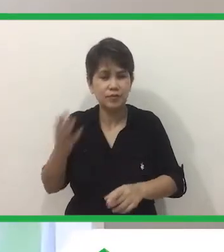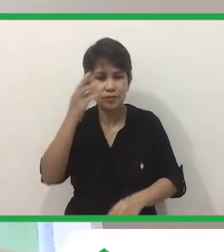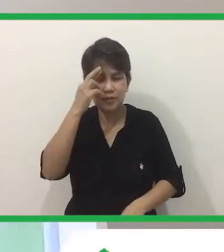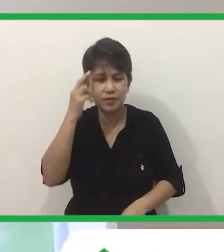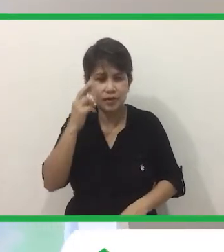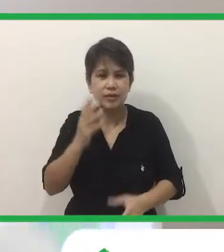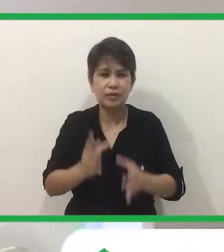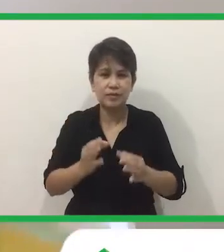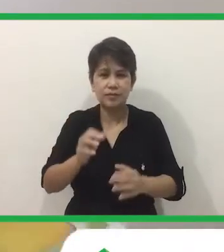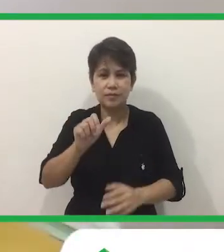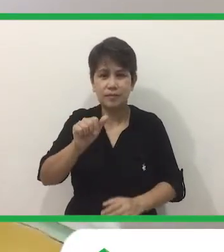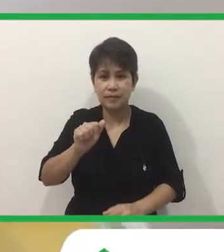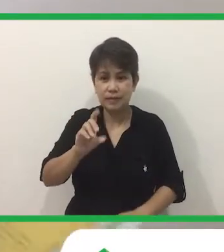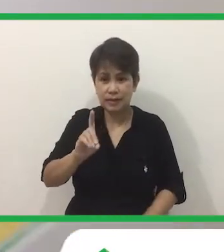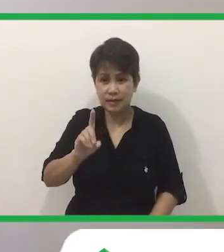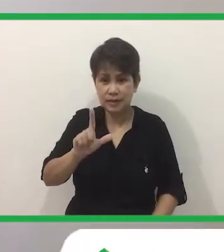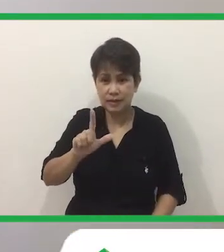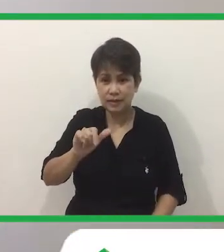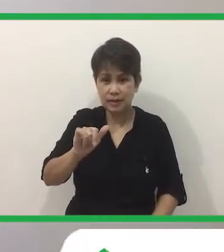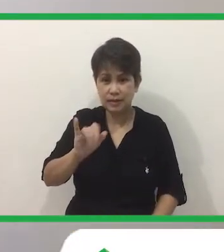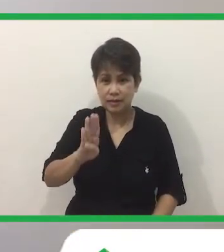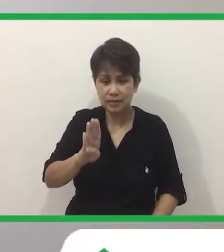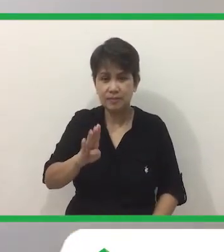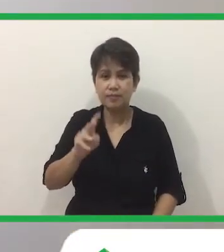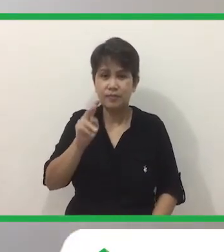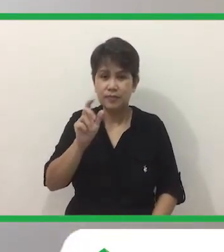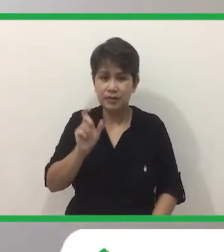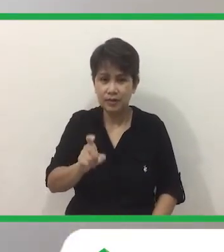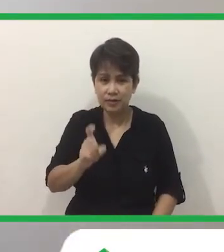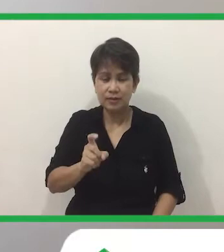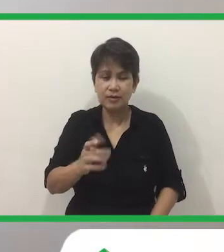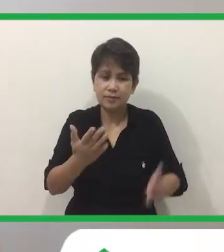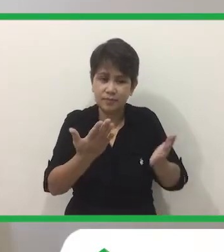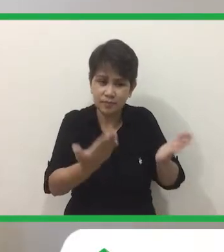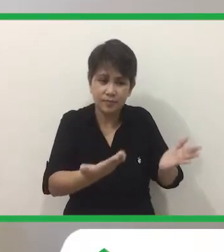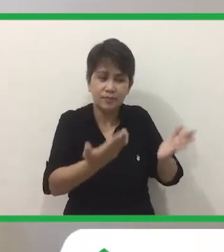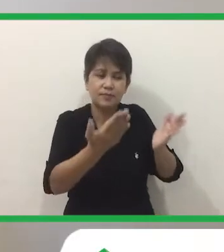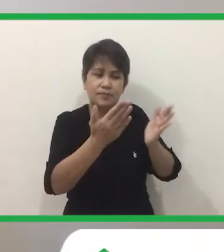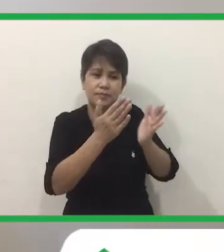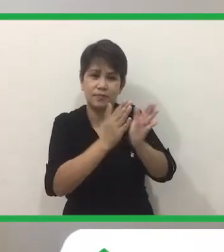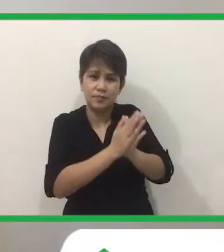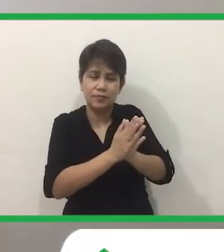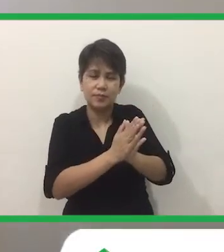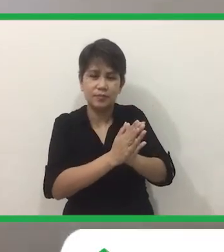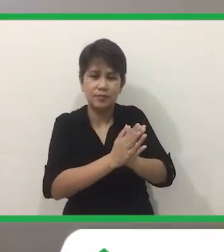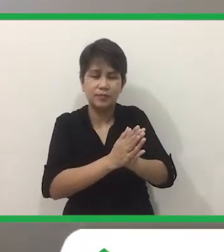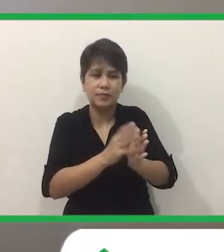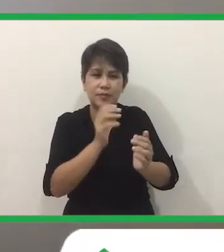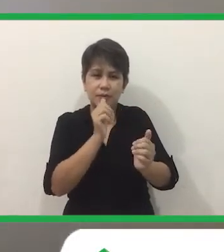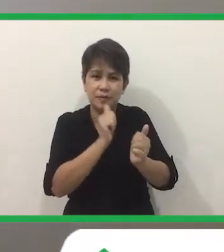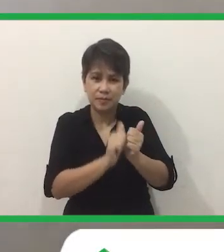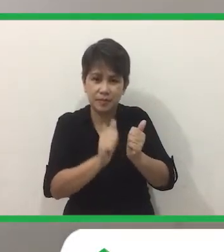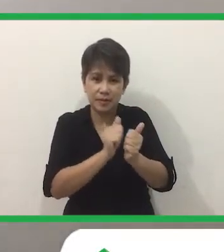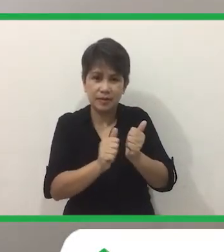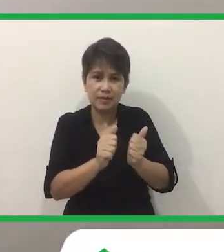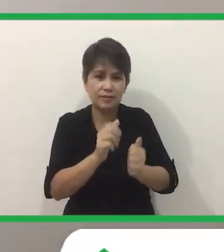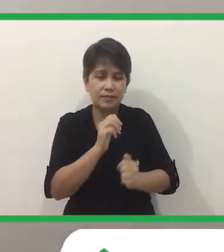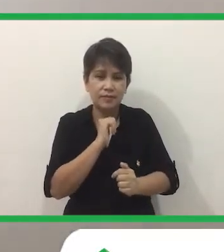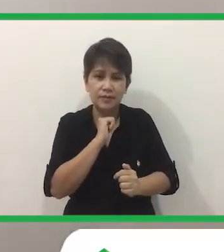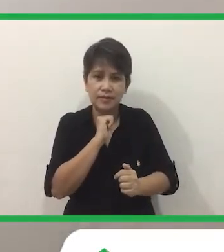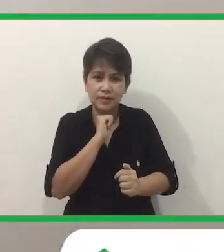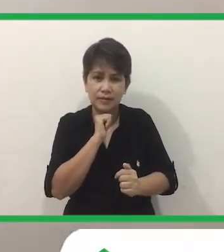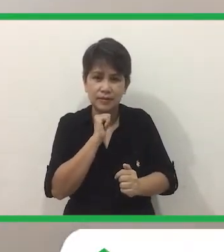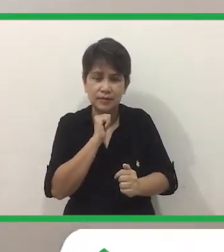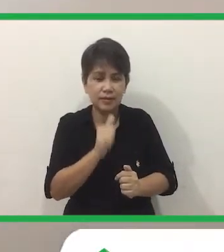kapag Mag-a-adlib kayo Dapat isasara nyo yung libro Para Ibig sabihin